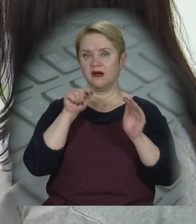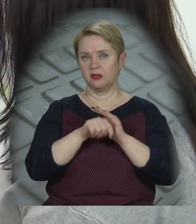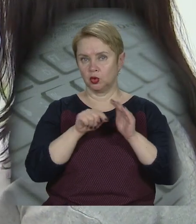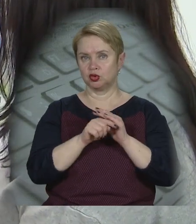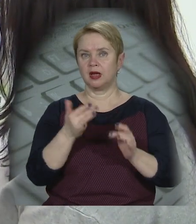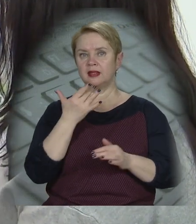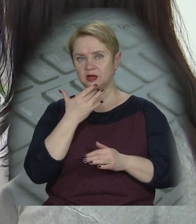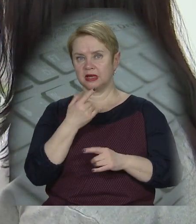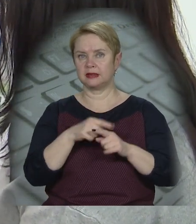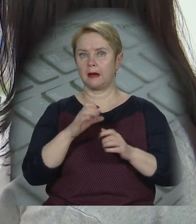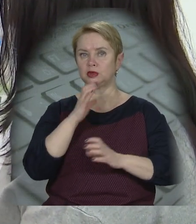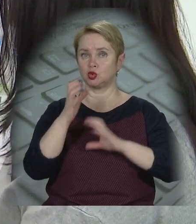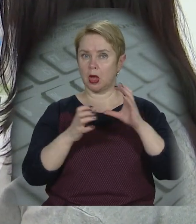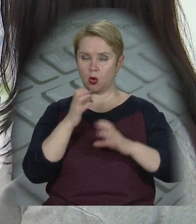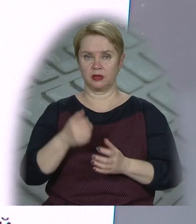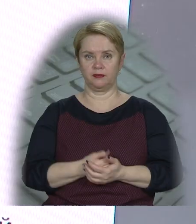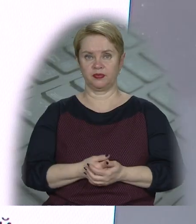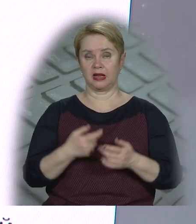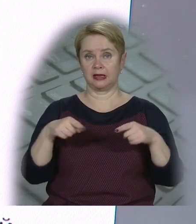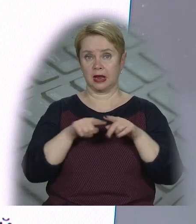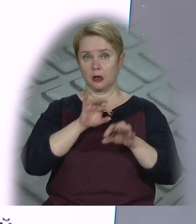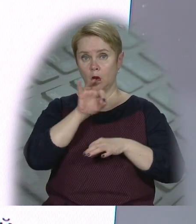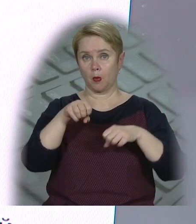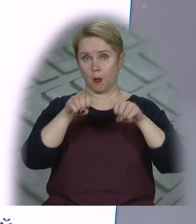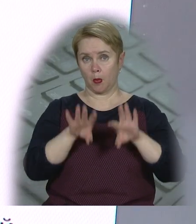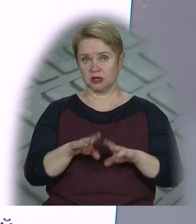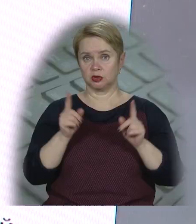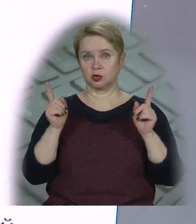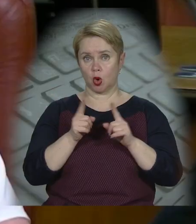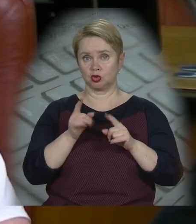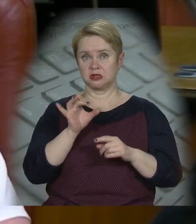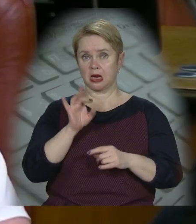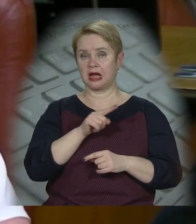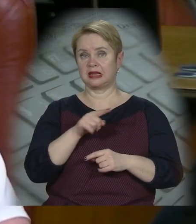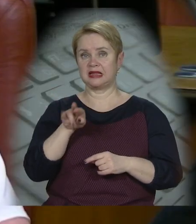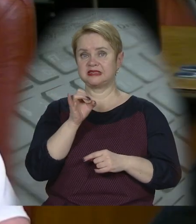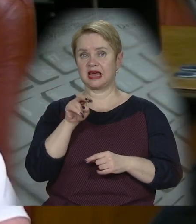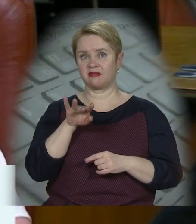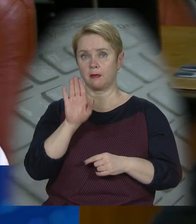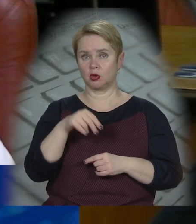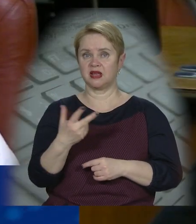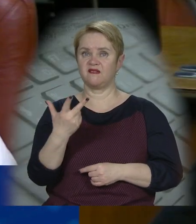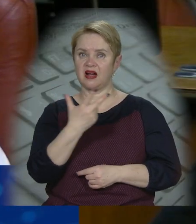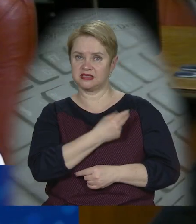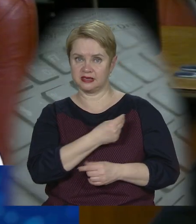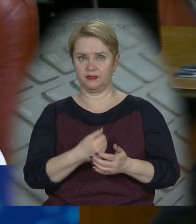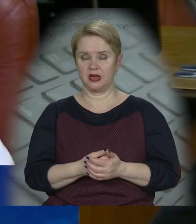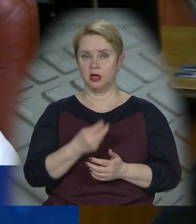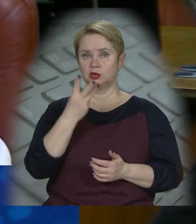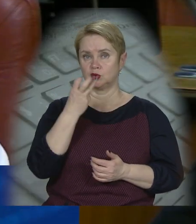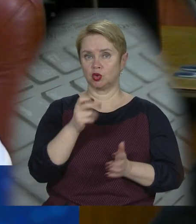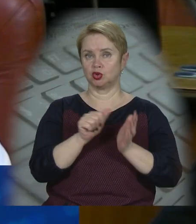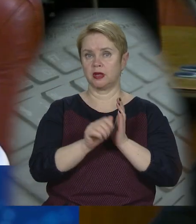внутрішнього, іноземного та міжнародного. Даний проєкт постанови скорочує термін дії сертифіката після вакцинації